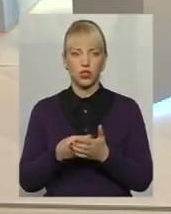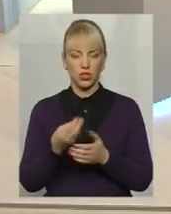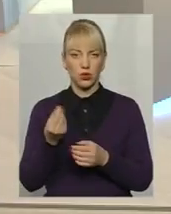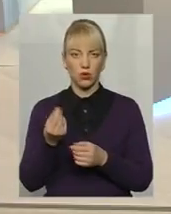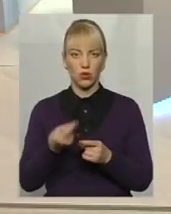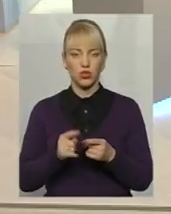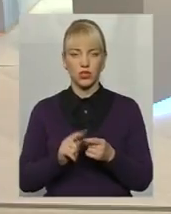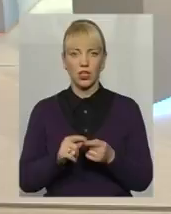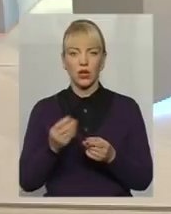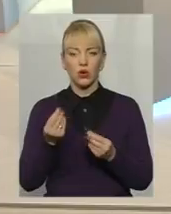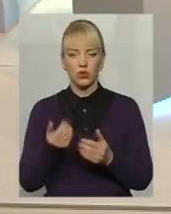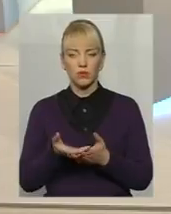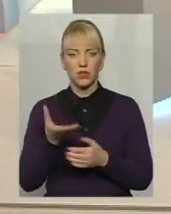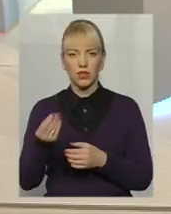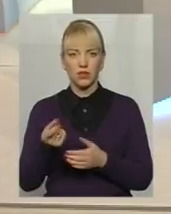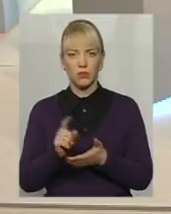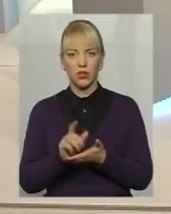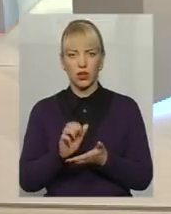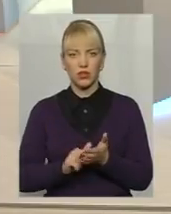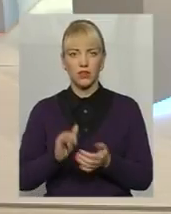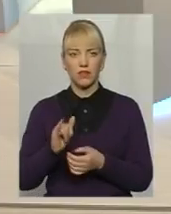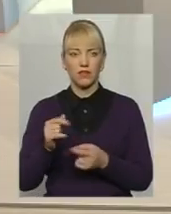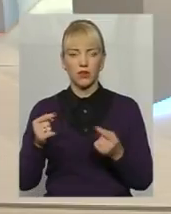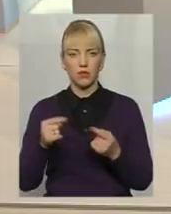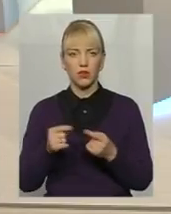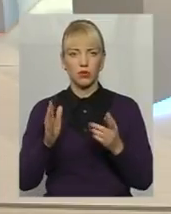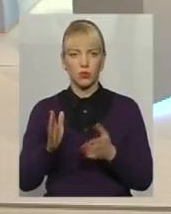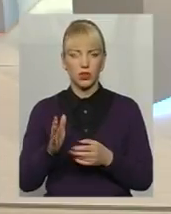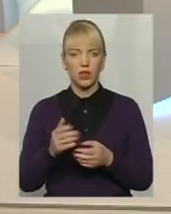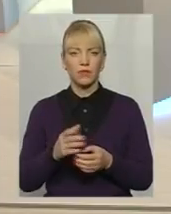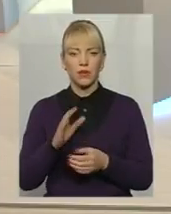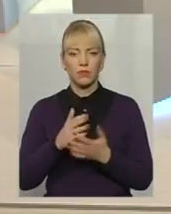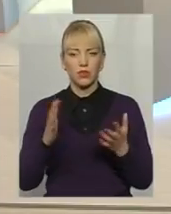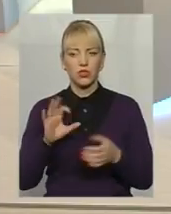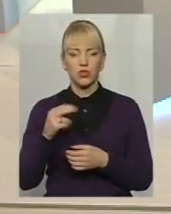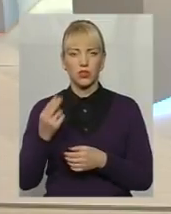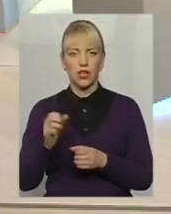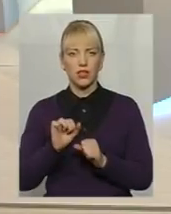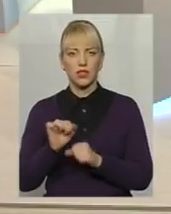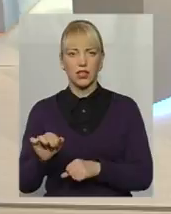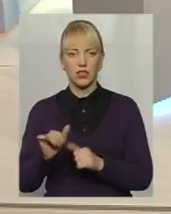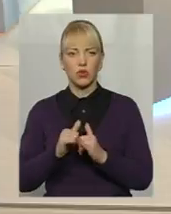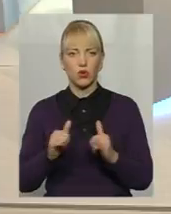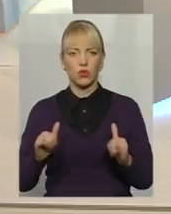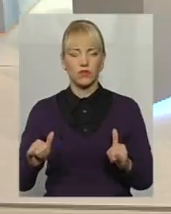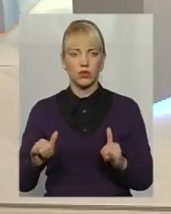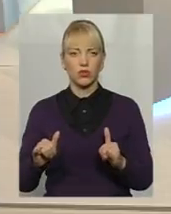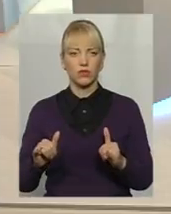гроші платників податків. І, відповідно, буде більша соціальна захищеність і розвиток